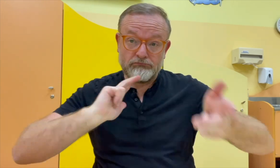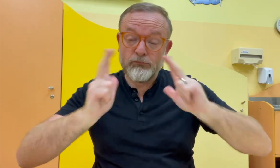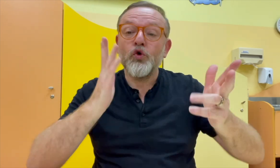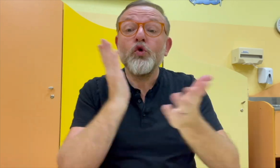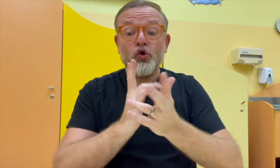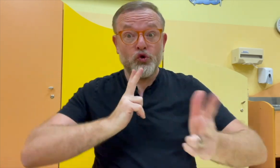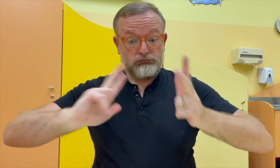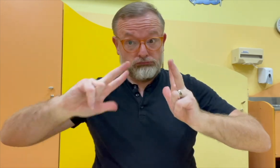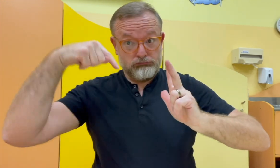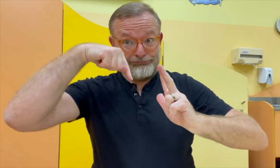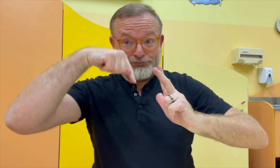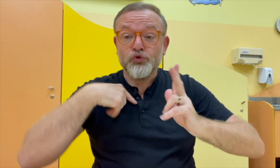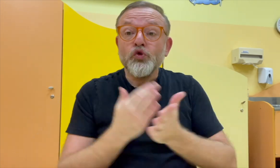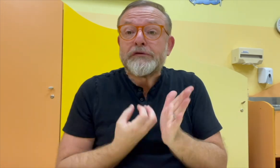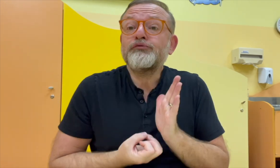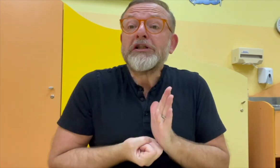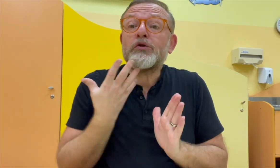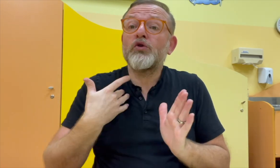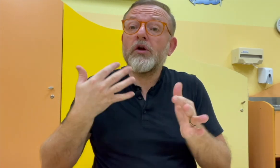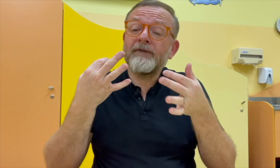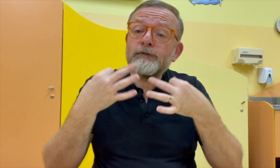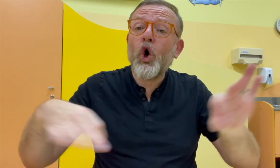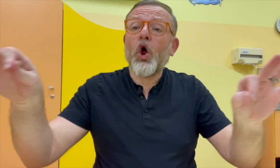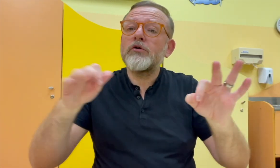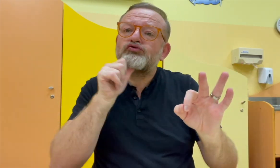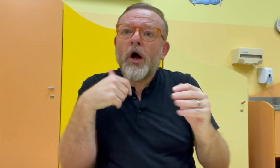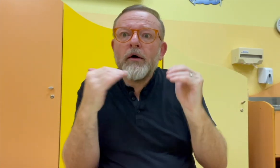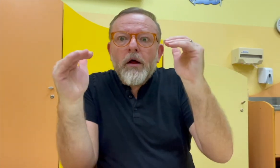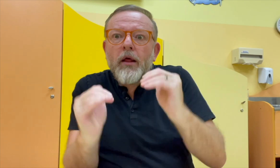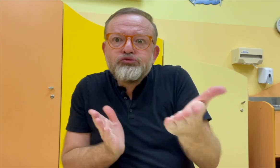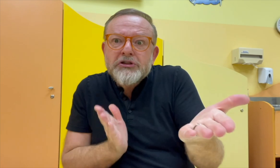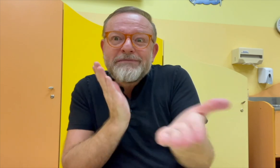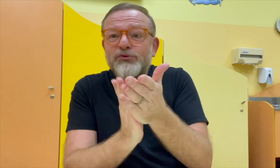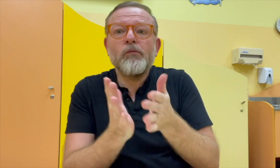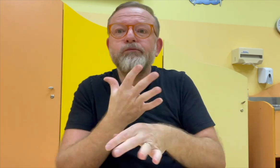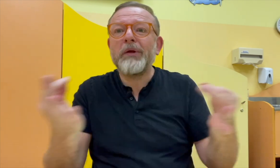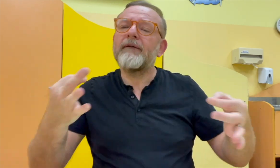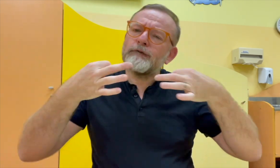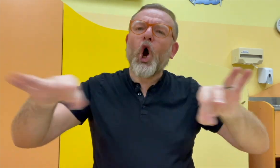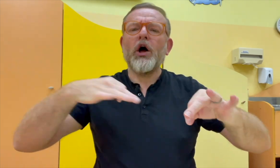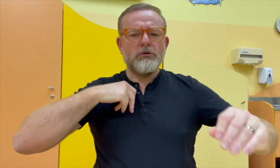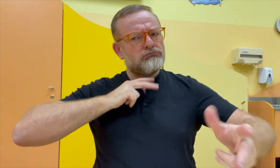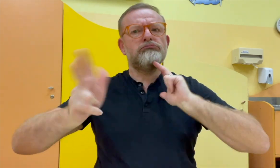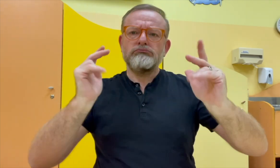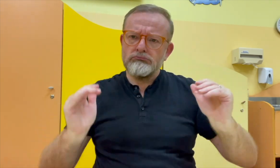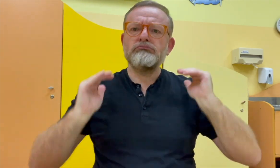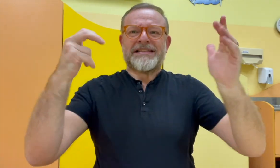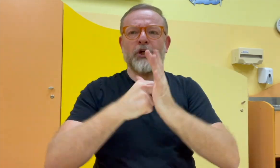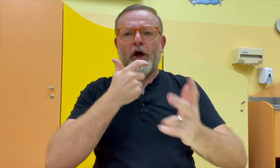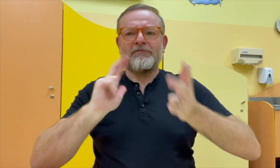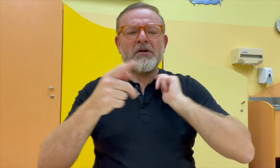že neslyšící pedagog něco vysvětluje, něco přirozeně ve svém jazyce. Není to přizpůsobený projev,